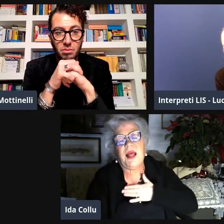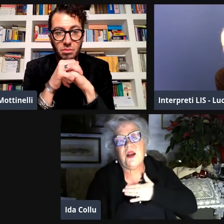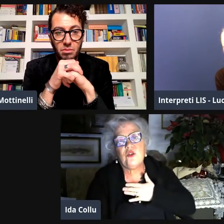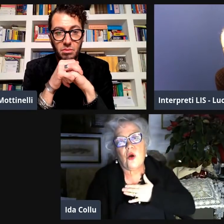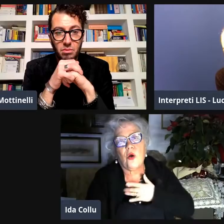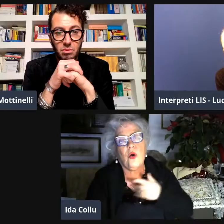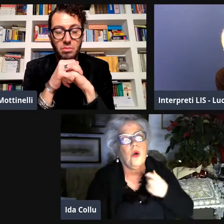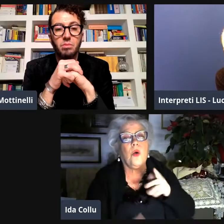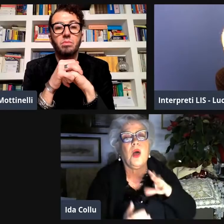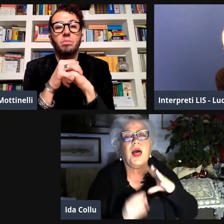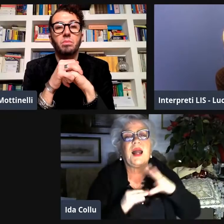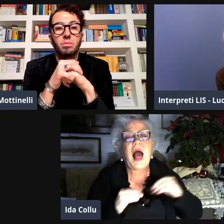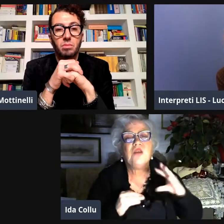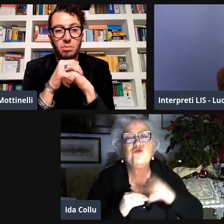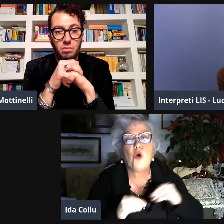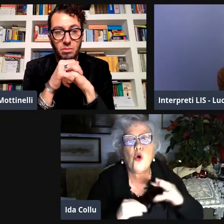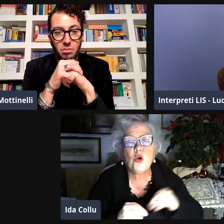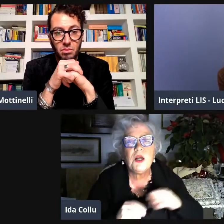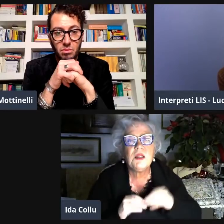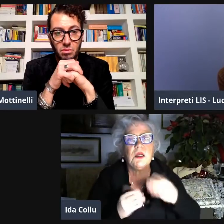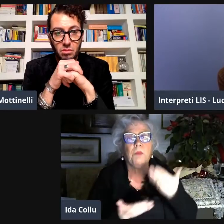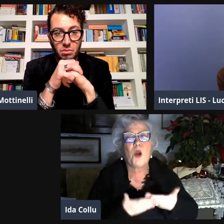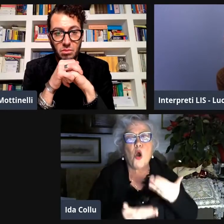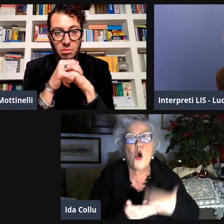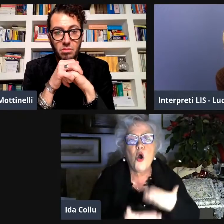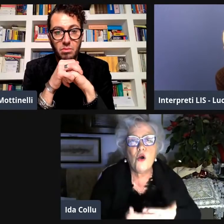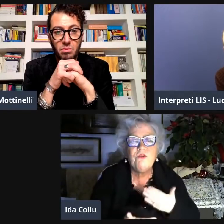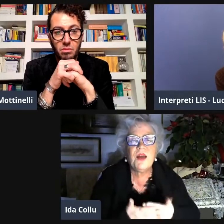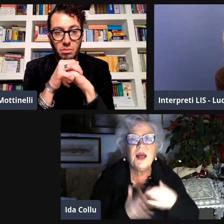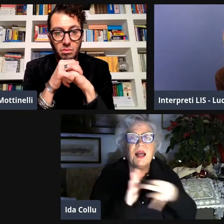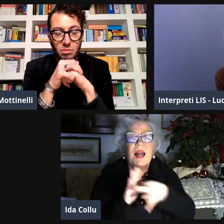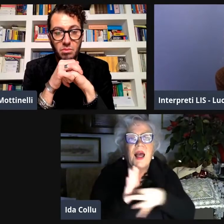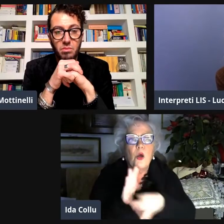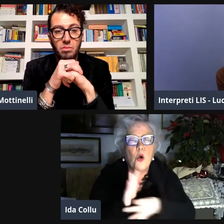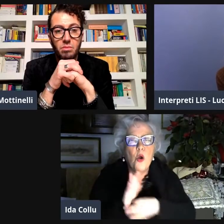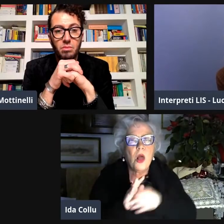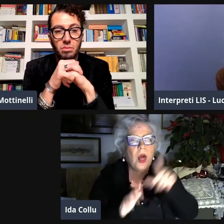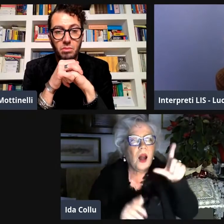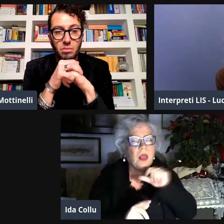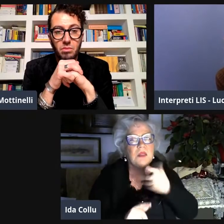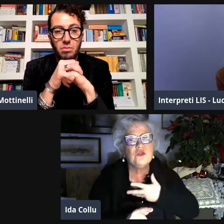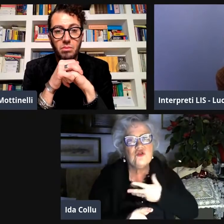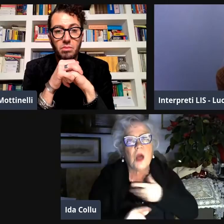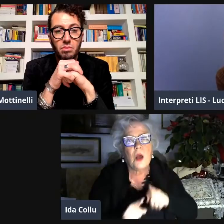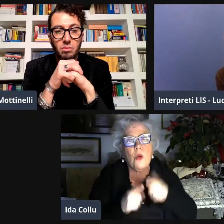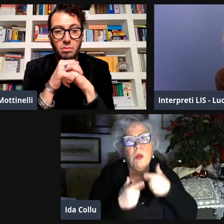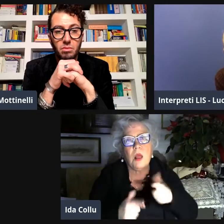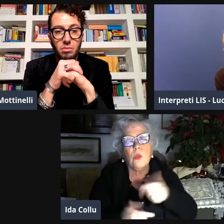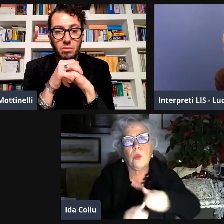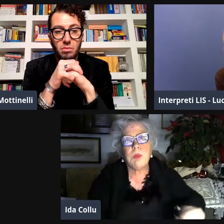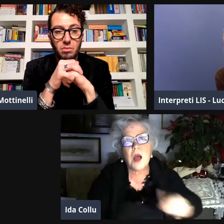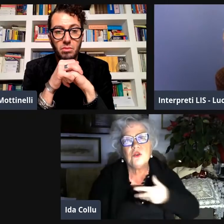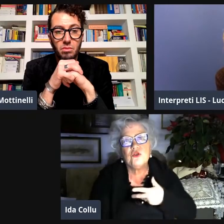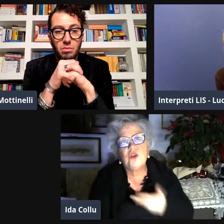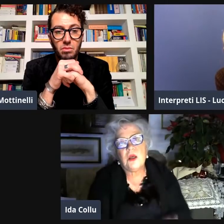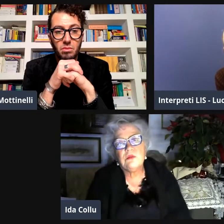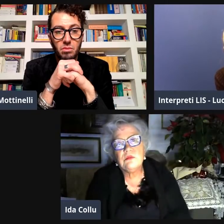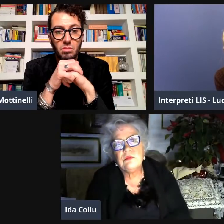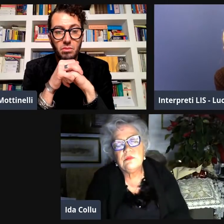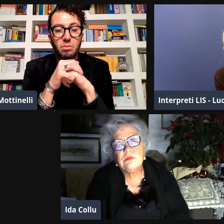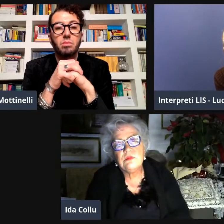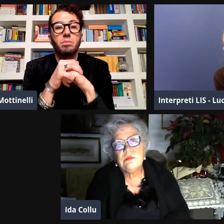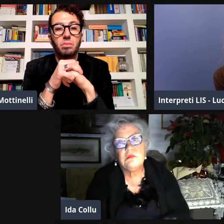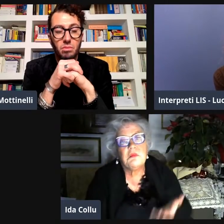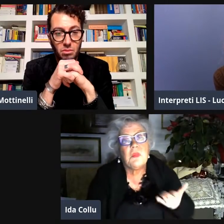cambiare pensiero fino ad arrivare al convincimento che ci fossero delle prove che ci fossero delle regole che effettivamente